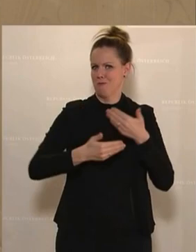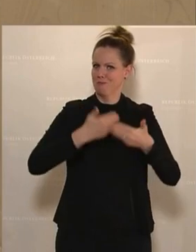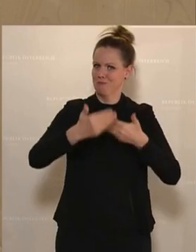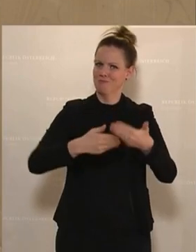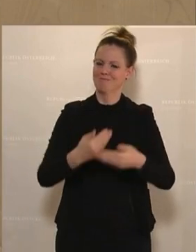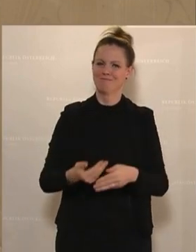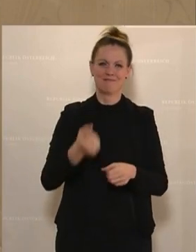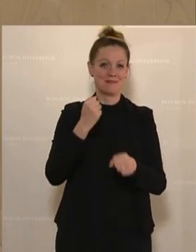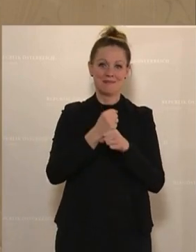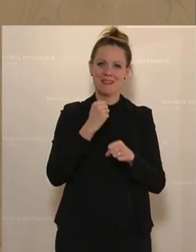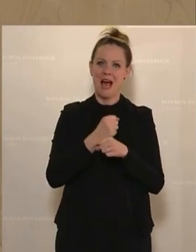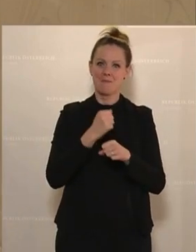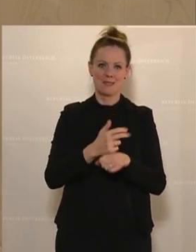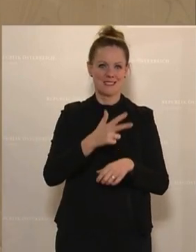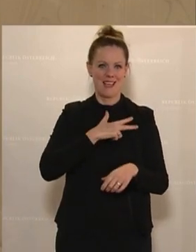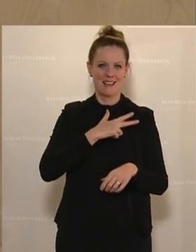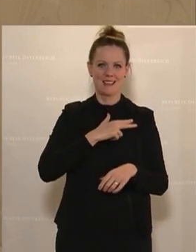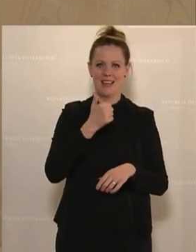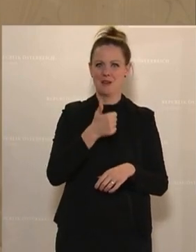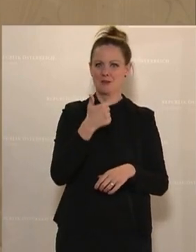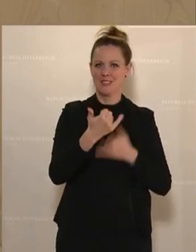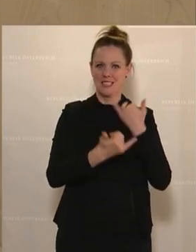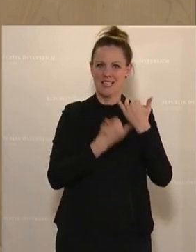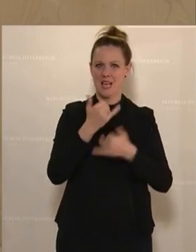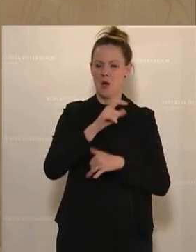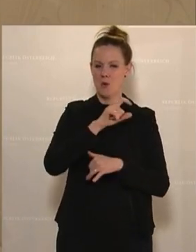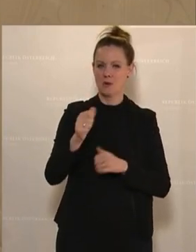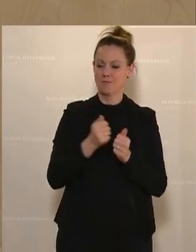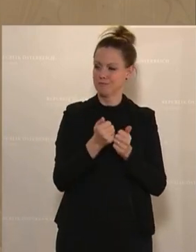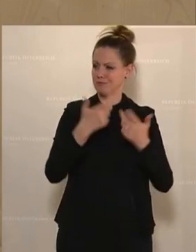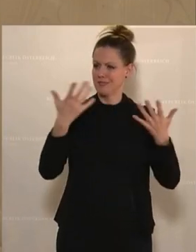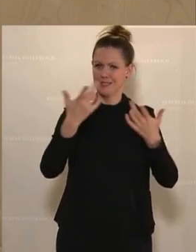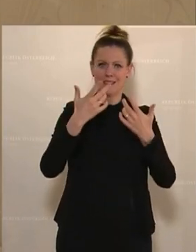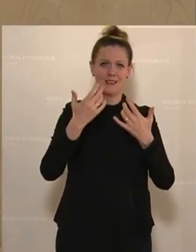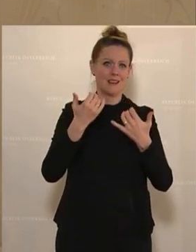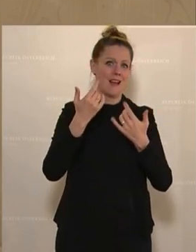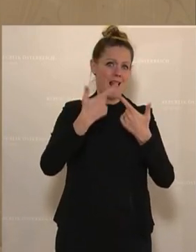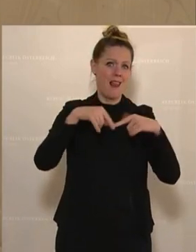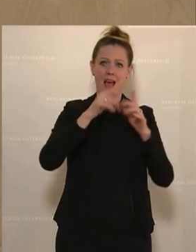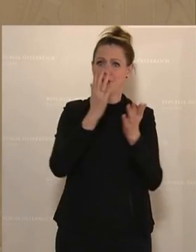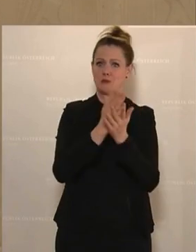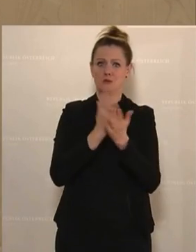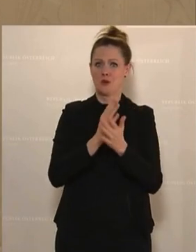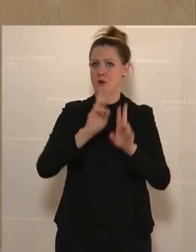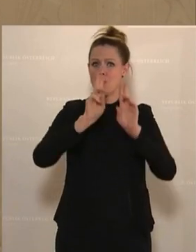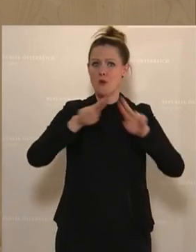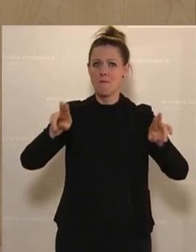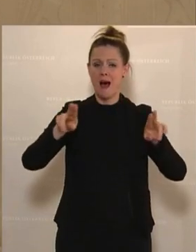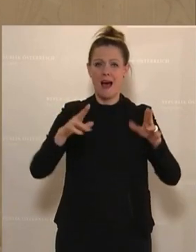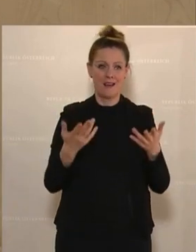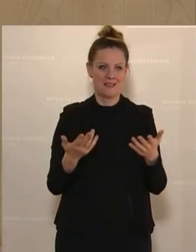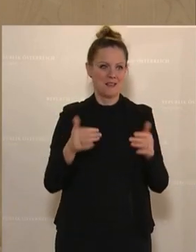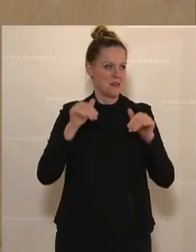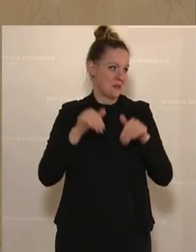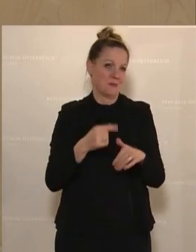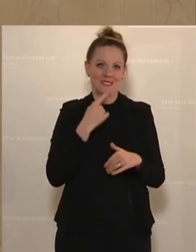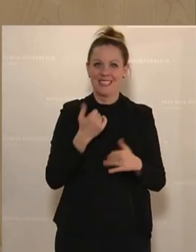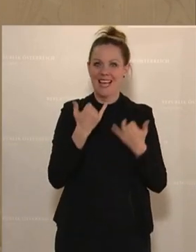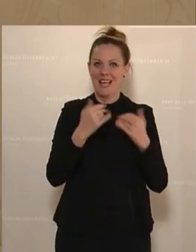Arbeitsrealitäten im 21. Jahrhundert. Und dass das in vielen Ländern bereits Usus ist, das muss man natürlich auch sagen, dass jetzt